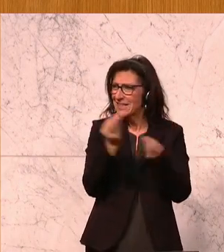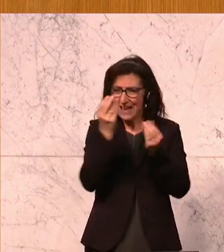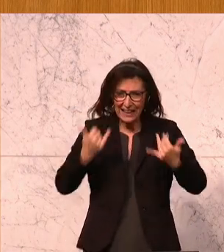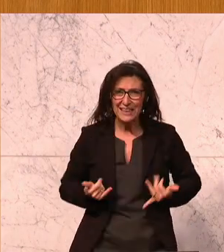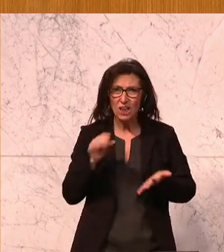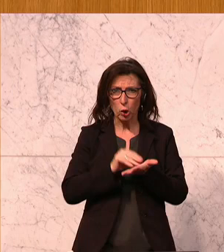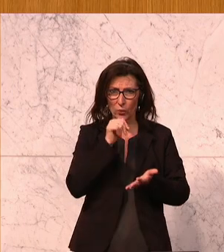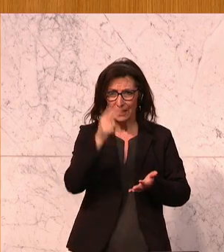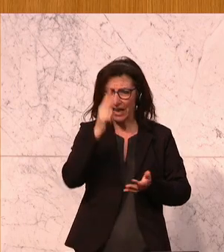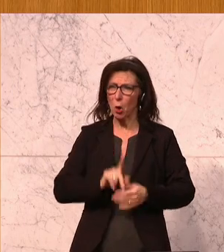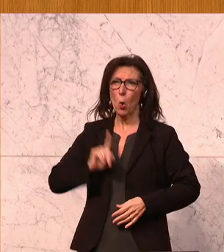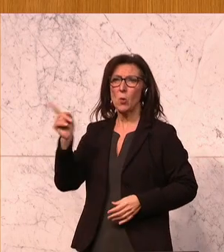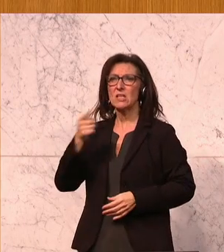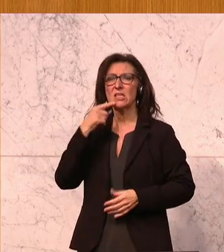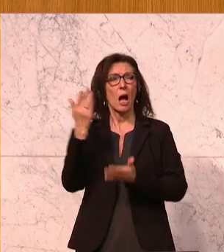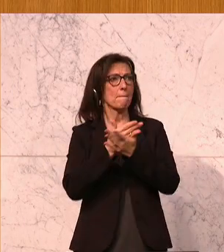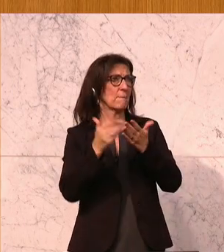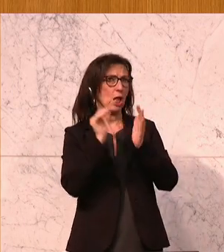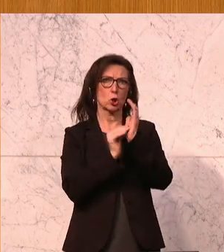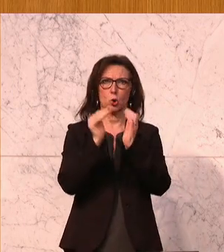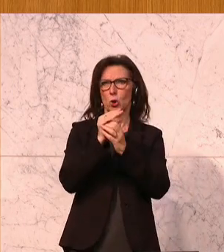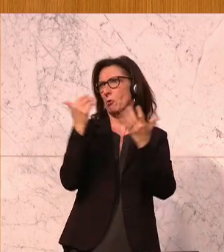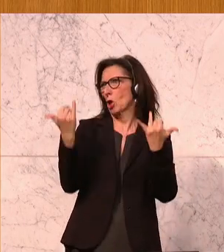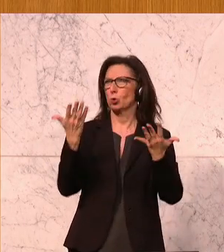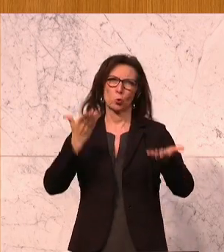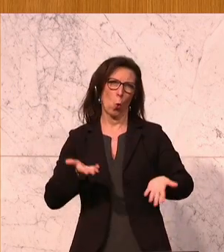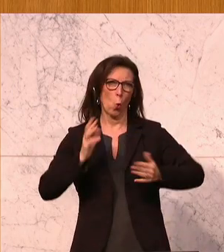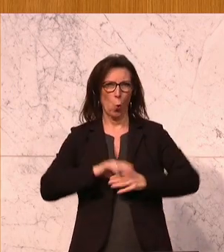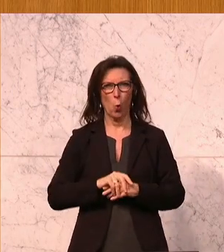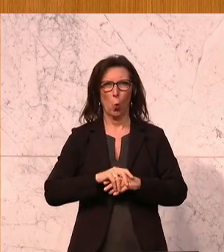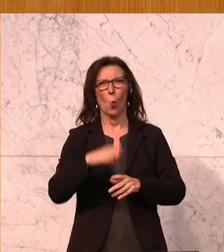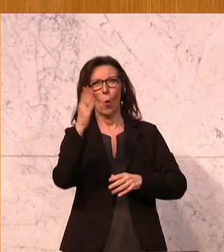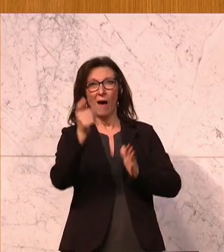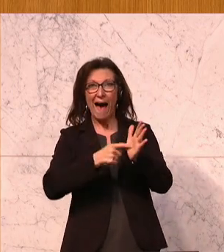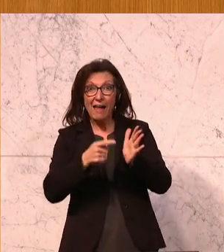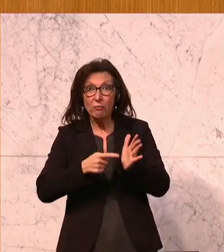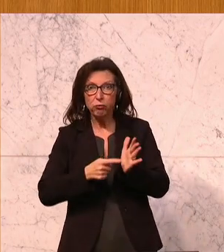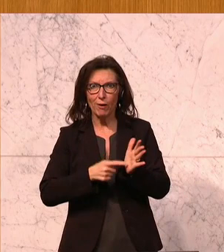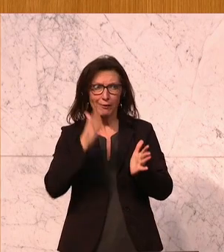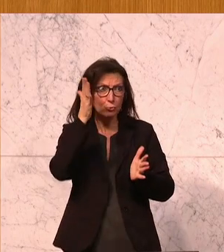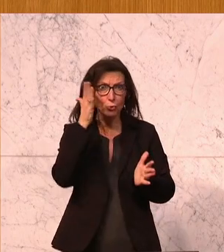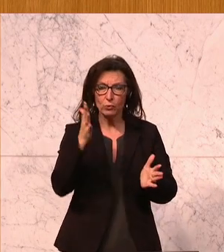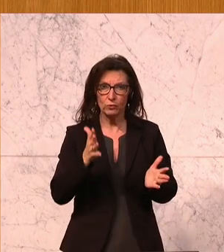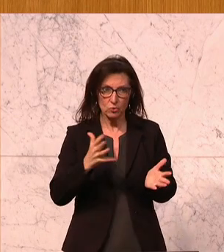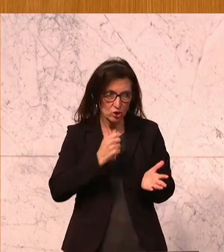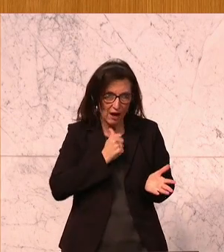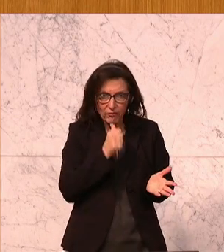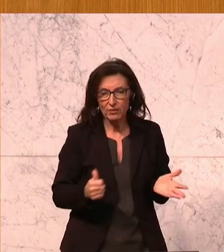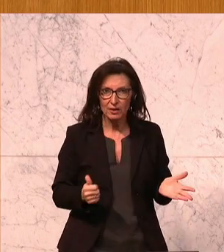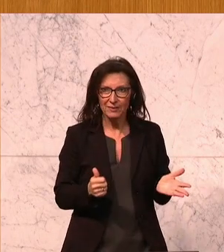können Sie doch nicht sagen, dass unser Bildungssystem, so wie es derzeit aufgestellt ist, diesen Anforderungen gerecht wird. Das ist doch